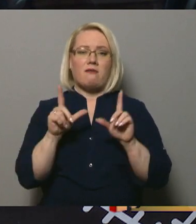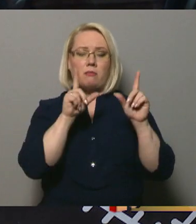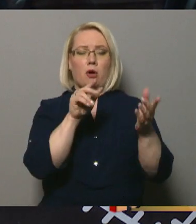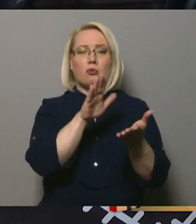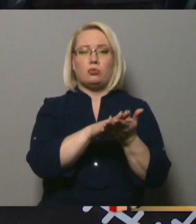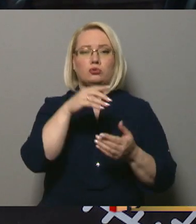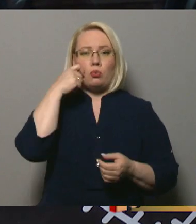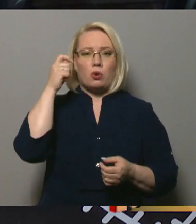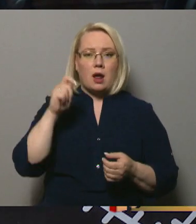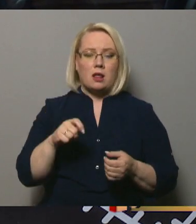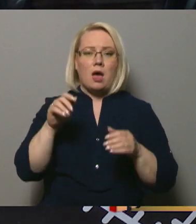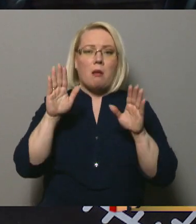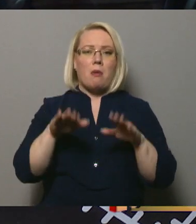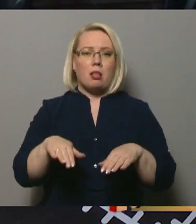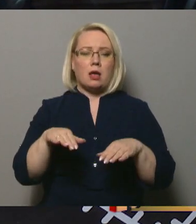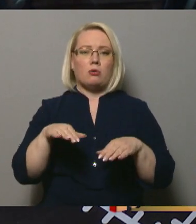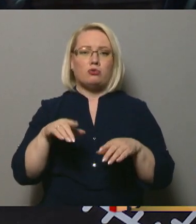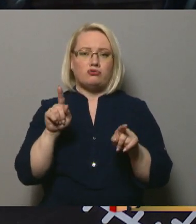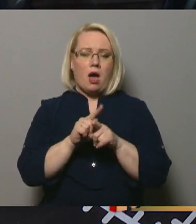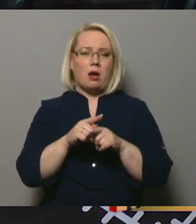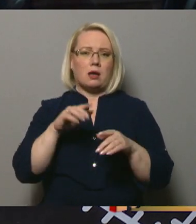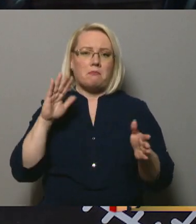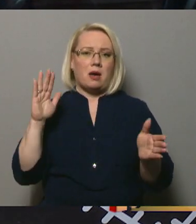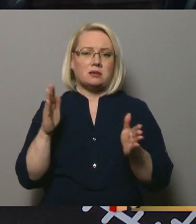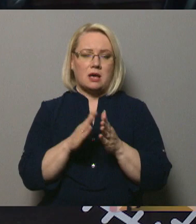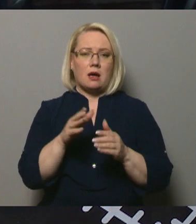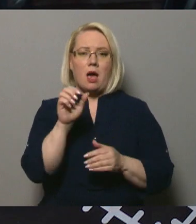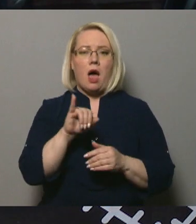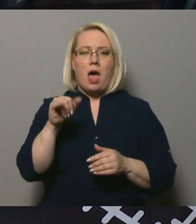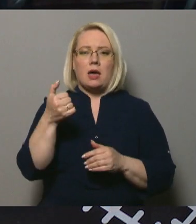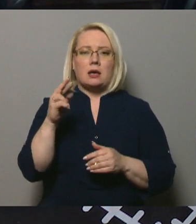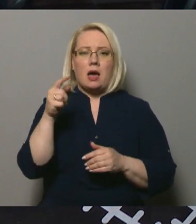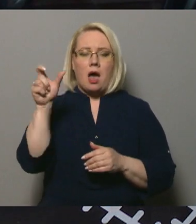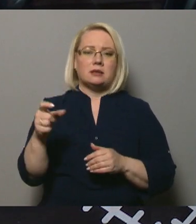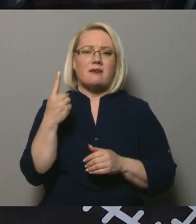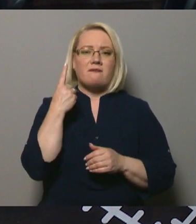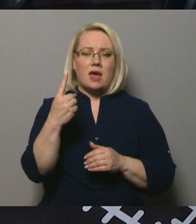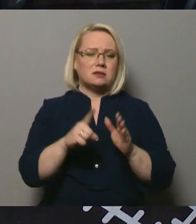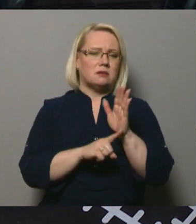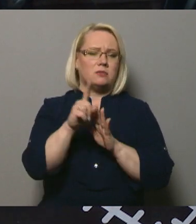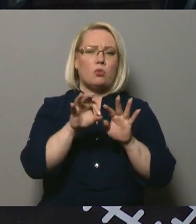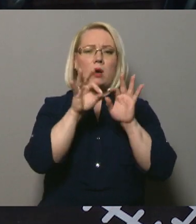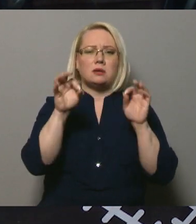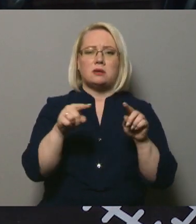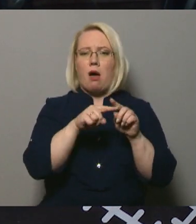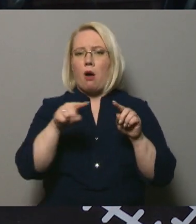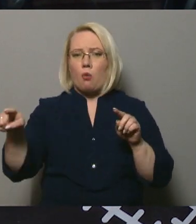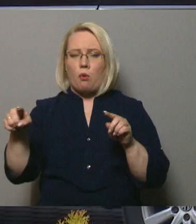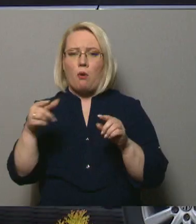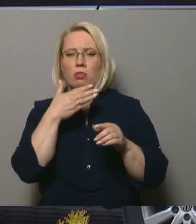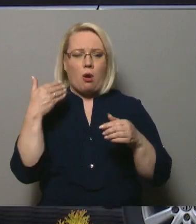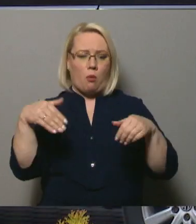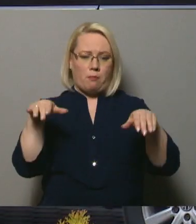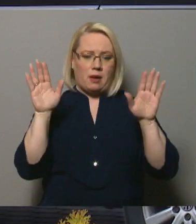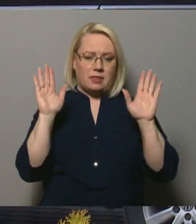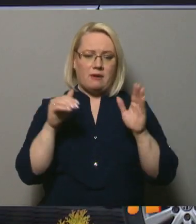ir palikuši arvien mazāk. Aigars ir viens no tiem, kas ir bijis no paša sākuma un nav padavies.